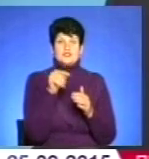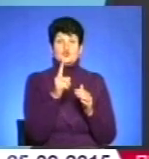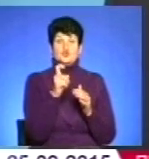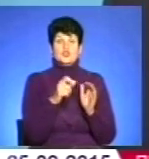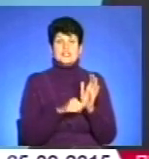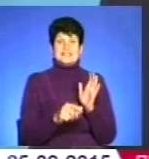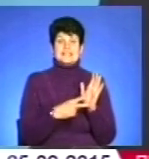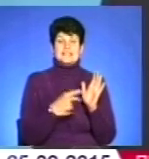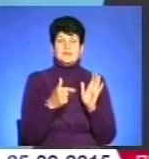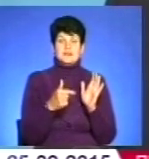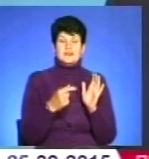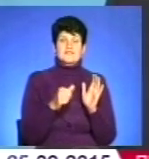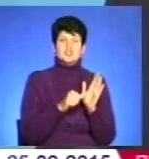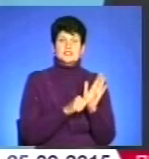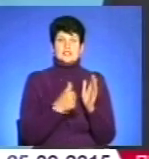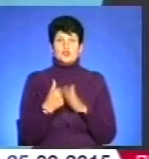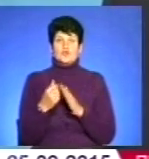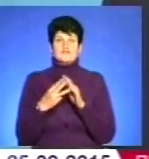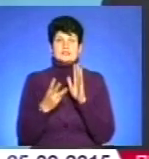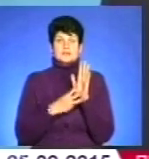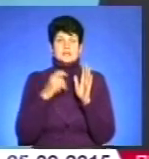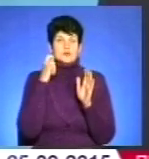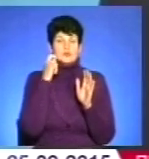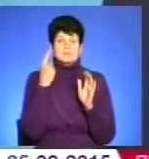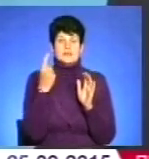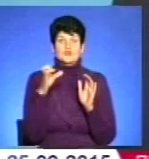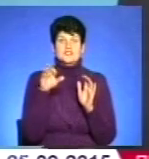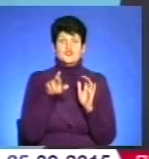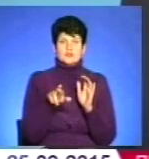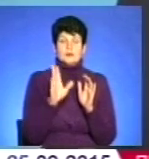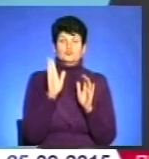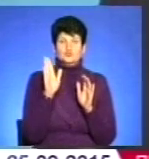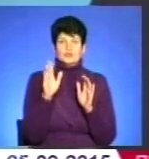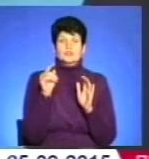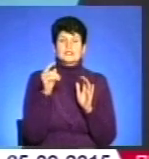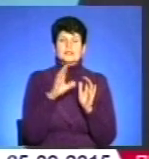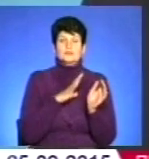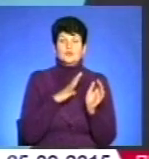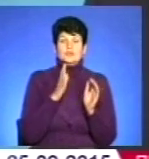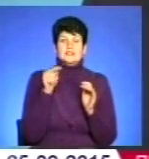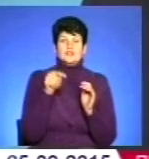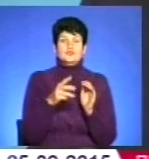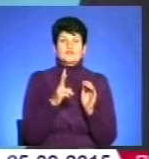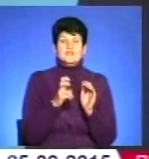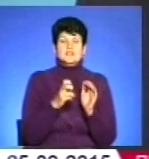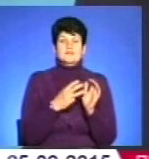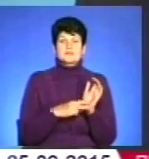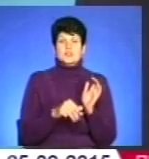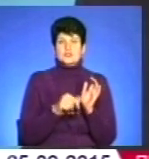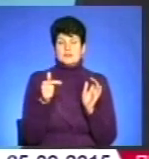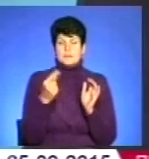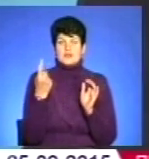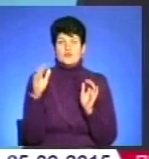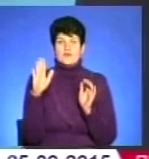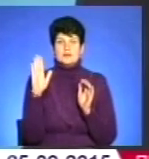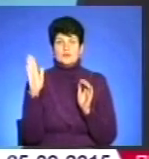гривень. Дітей віком від 6 до 18 років, з 1 січня було 1286 гривень, то з 1